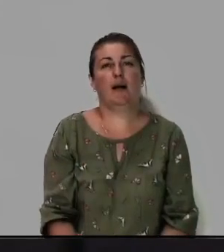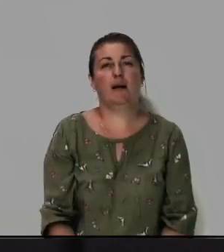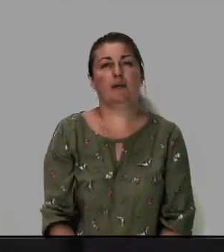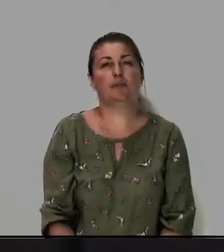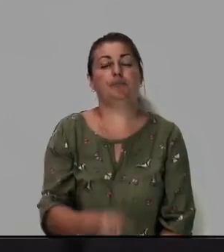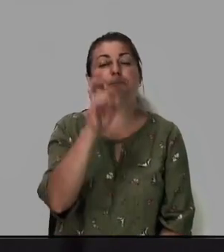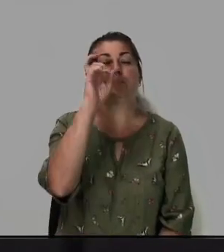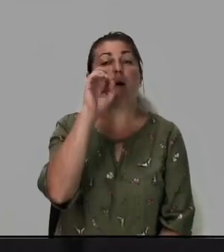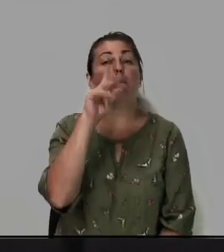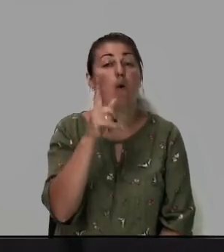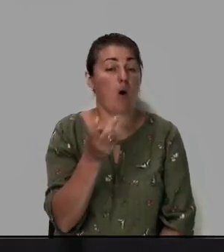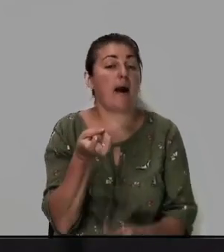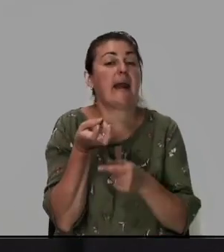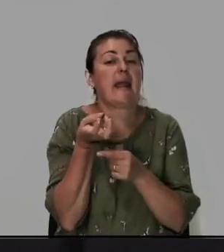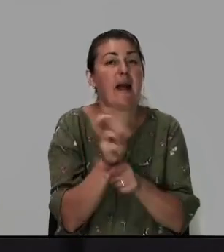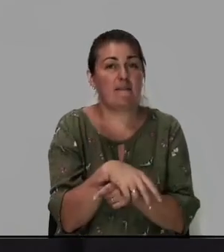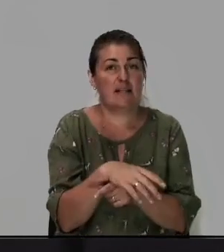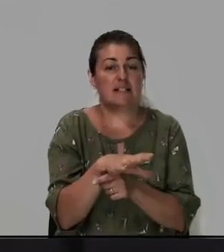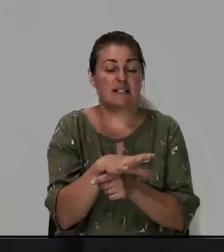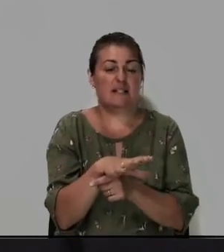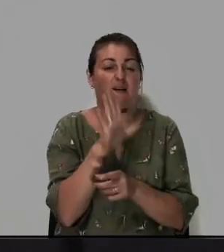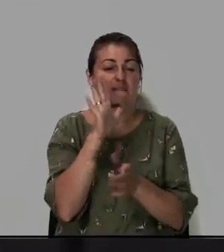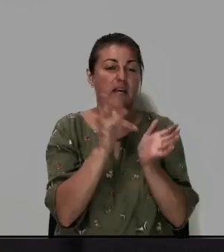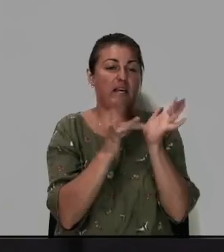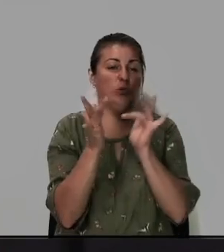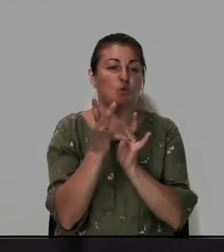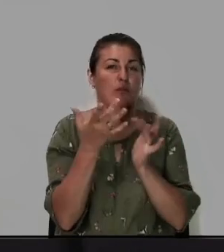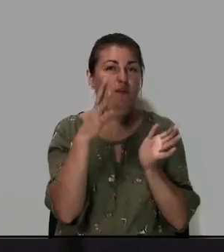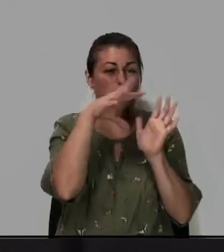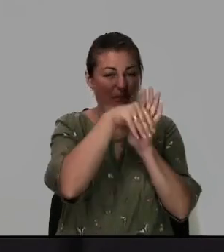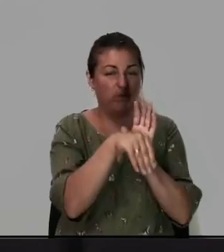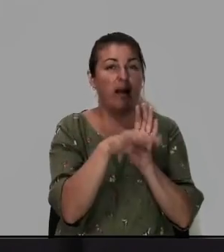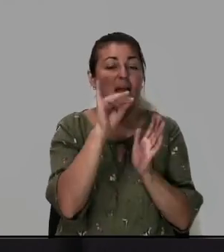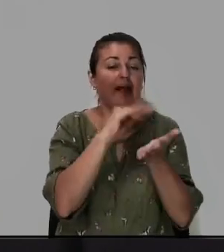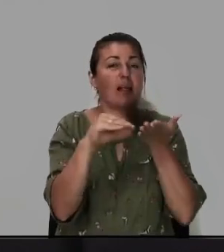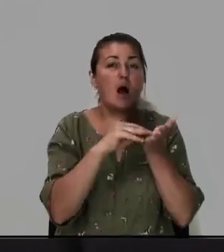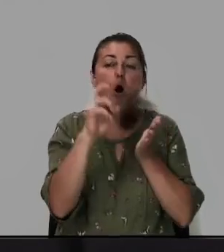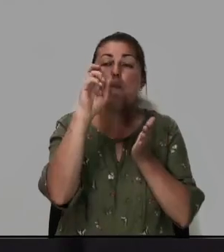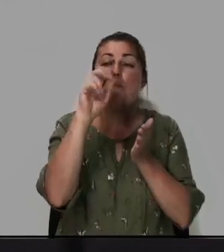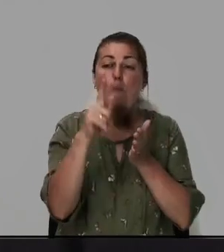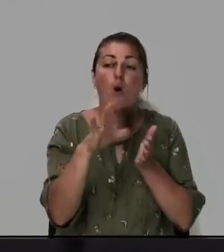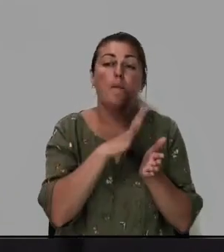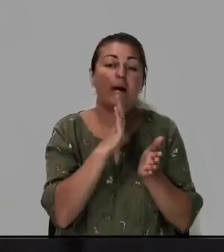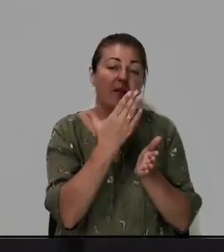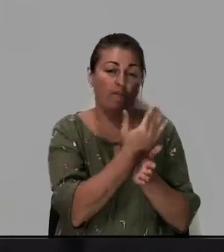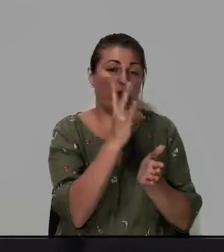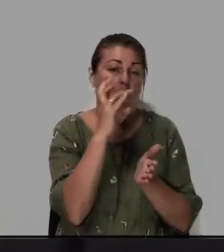Бог явился в Иисусе Христе. И написано, Бог был в Нем.